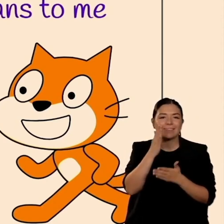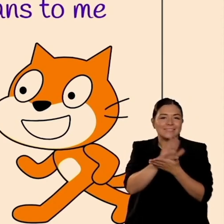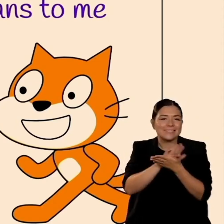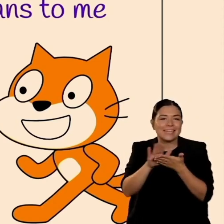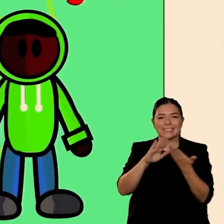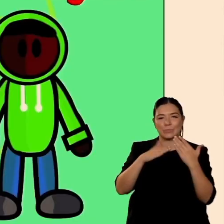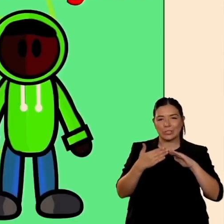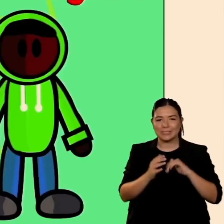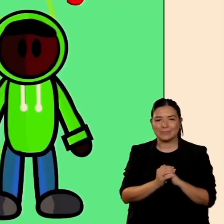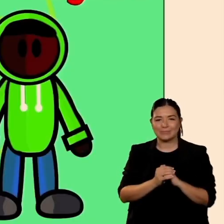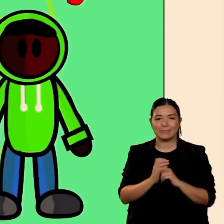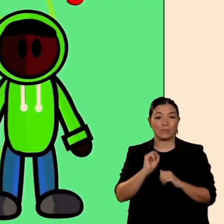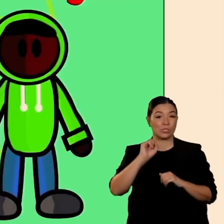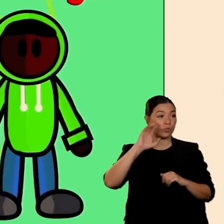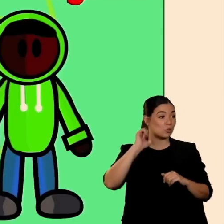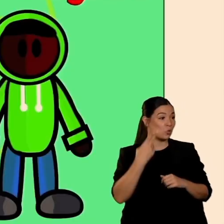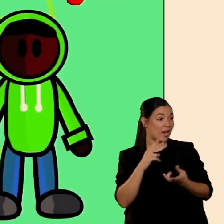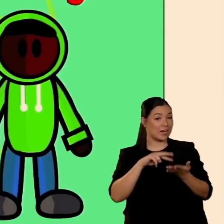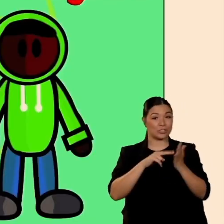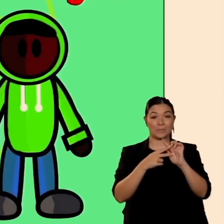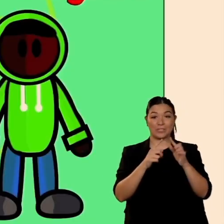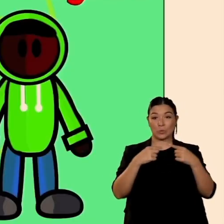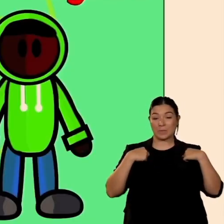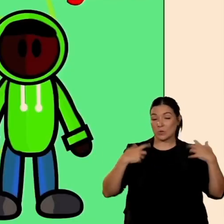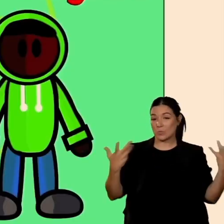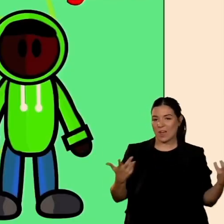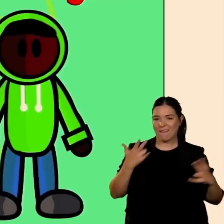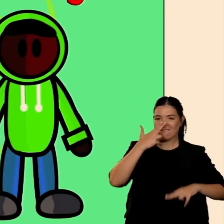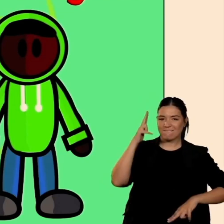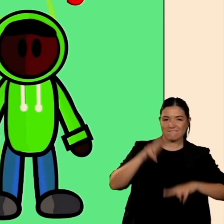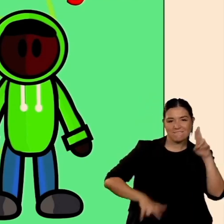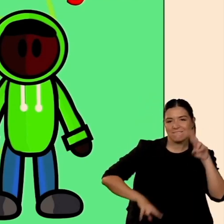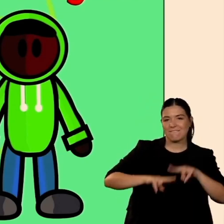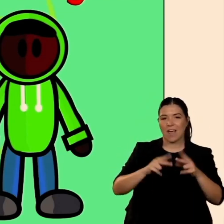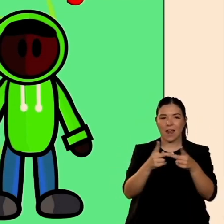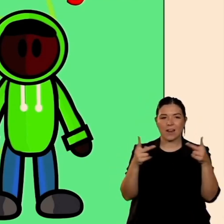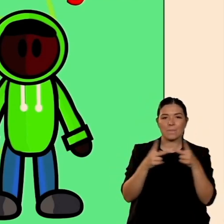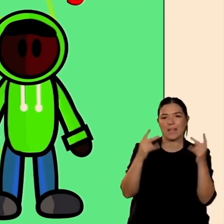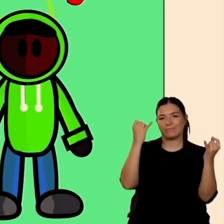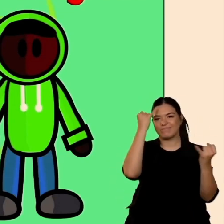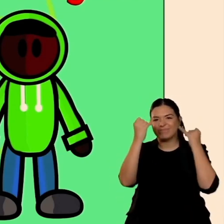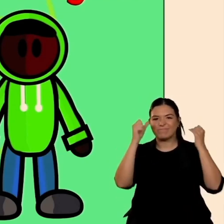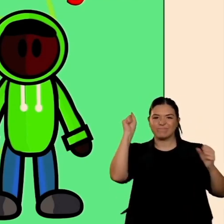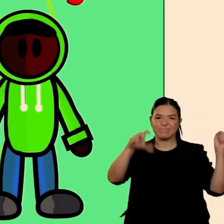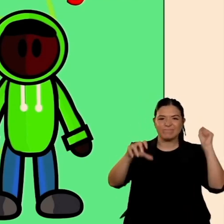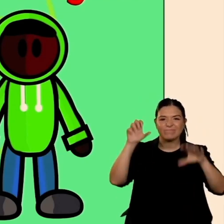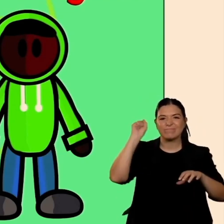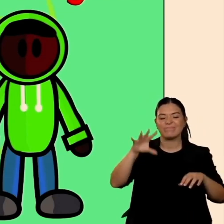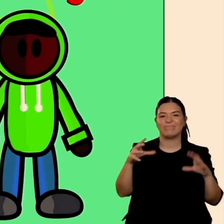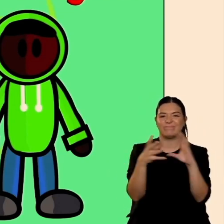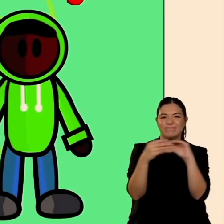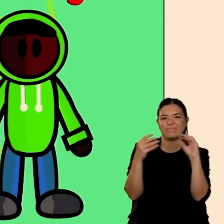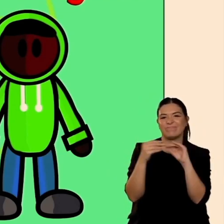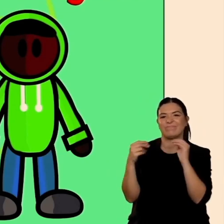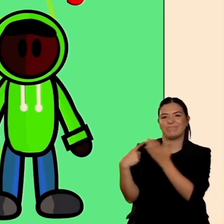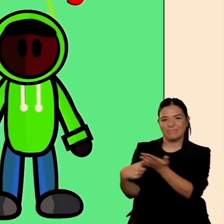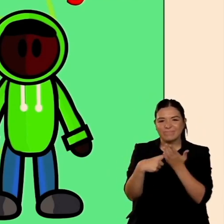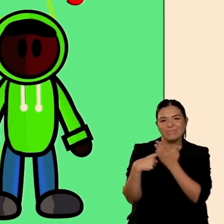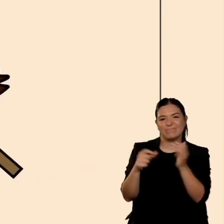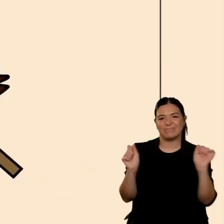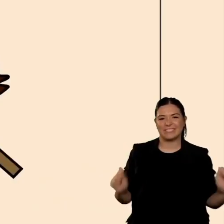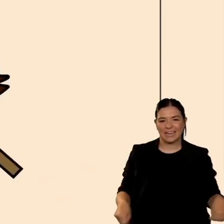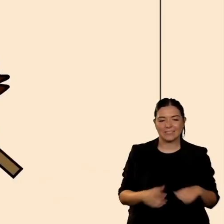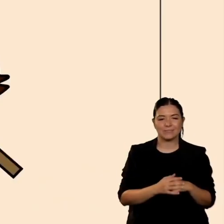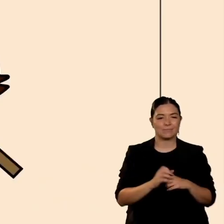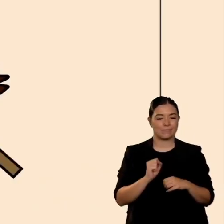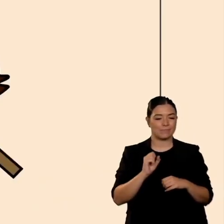il mondo per me da quando mi sono unito per la prima volta mi è piaciuto moltissimo